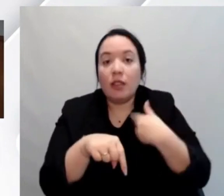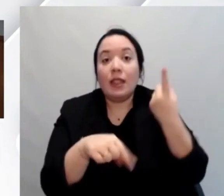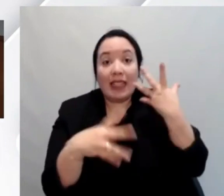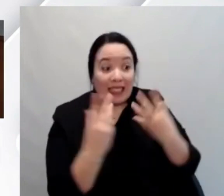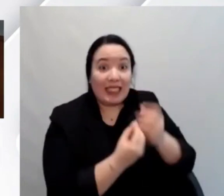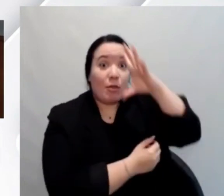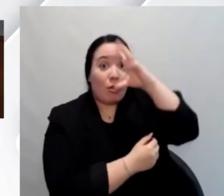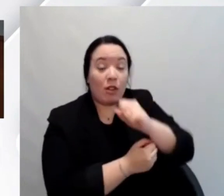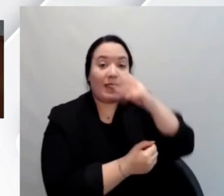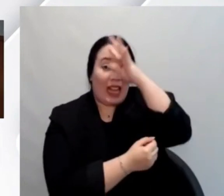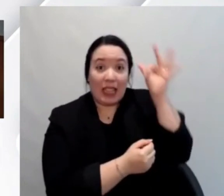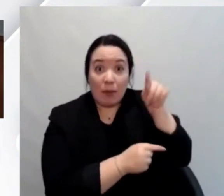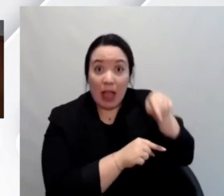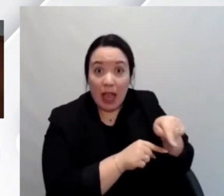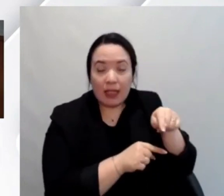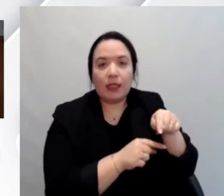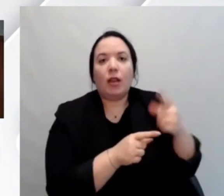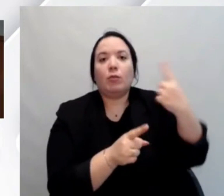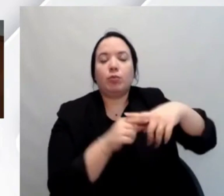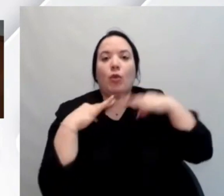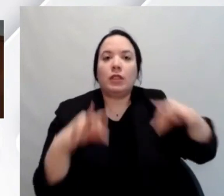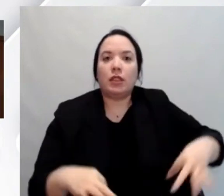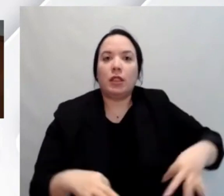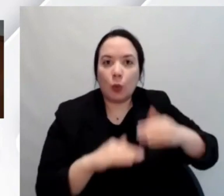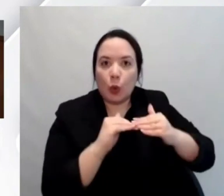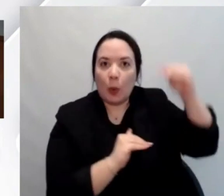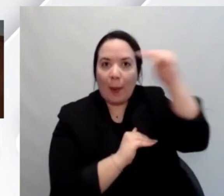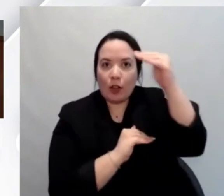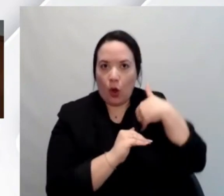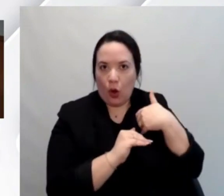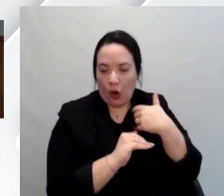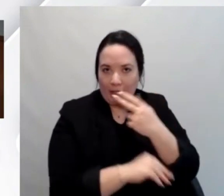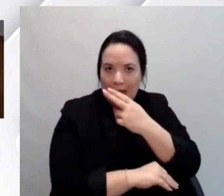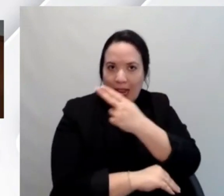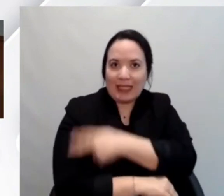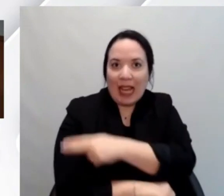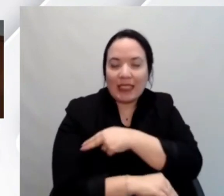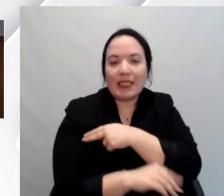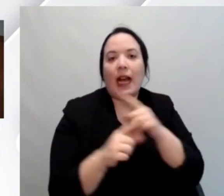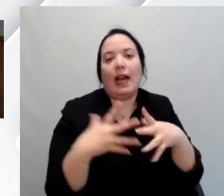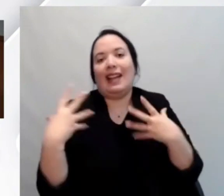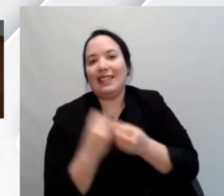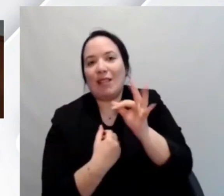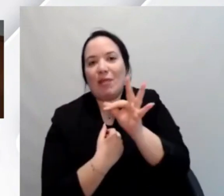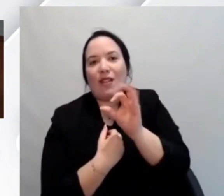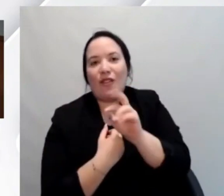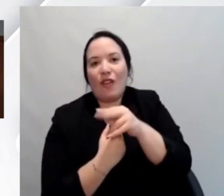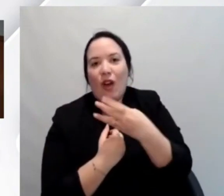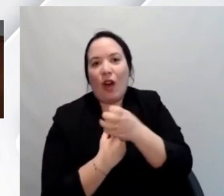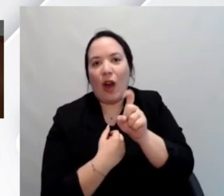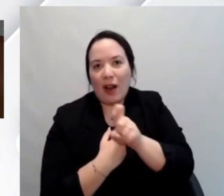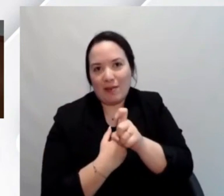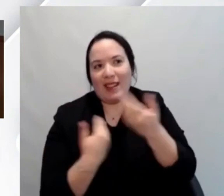Sapienza e altri soggetti, tra cui l'Istituto Superiore di Sanità e Formez, che oggi pomeriggio in qualche modo